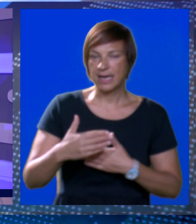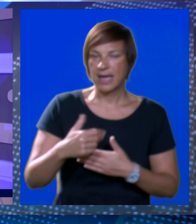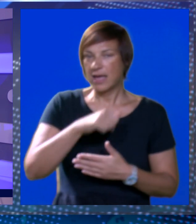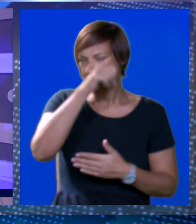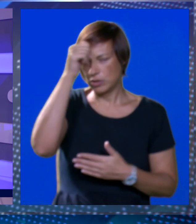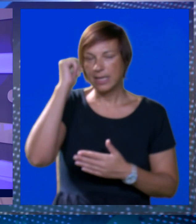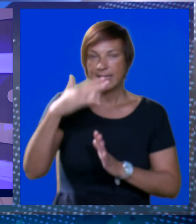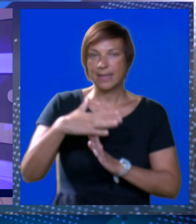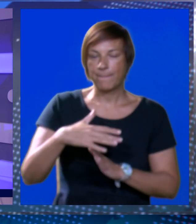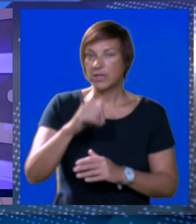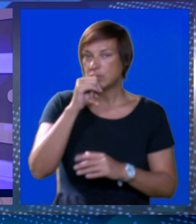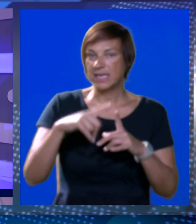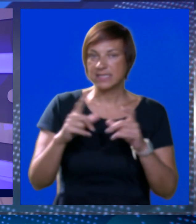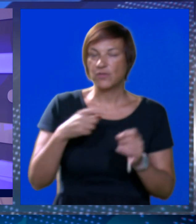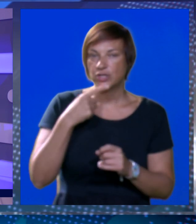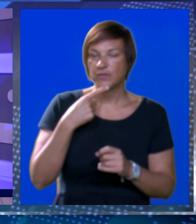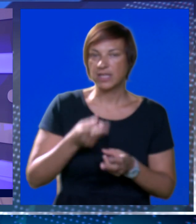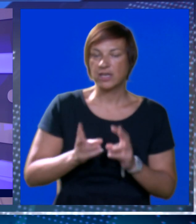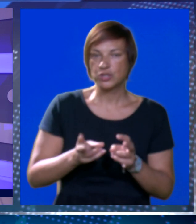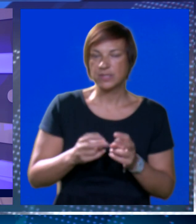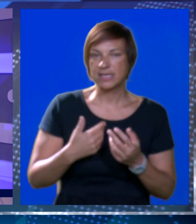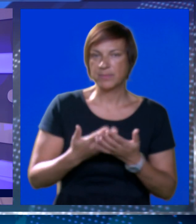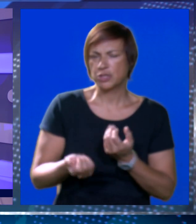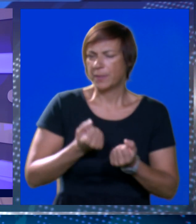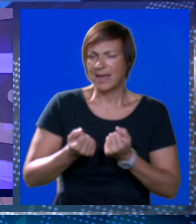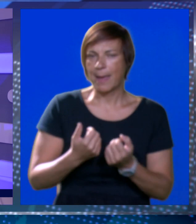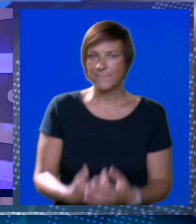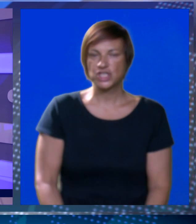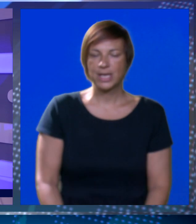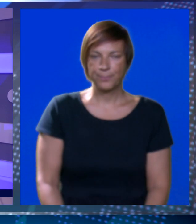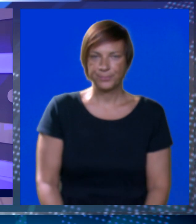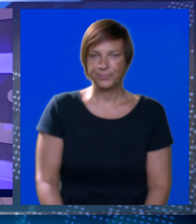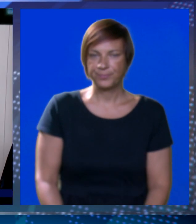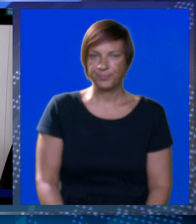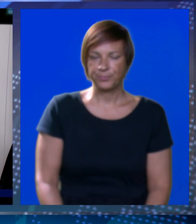Nakon kratke ljetne pauze, iz vodovoda poručuju, zima će biti dinamična.